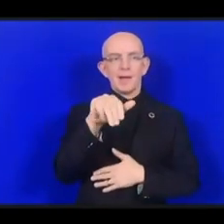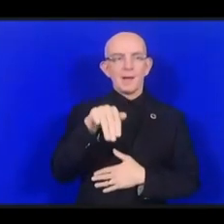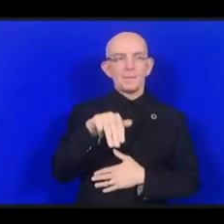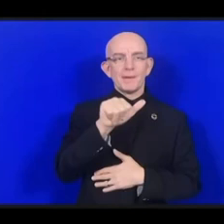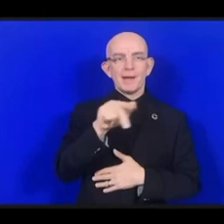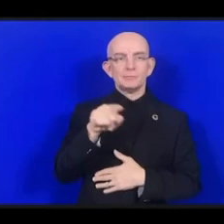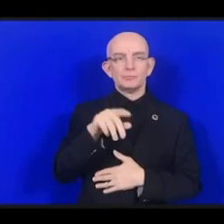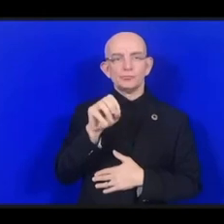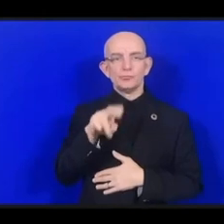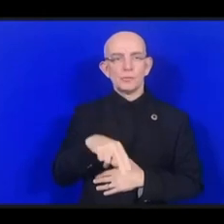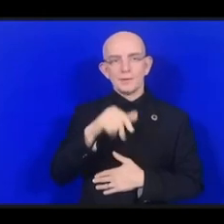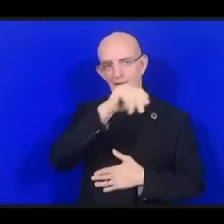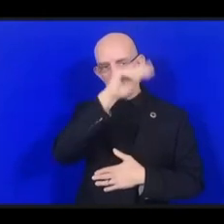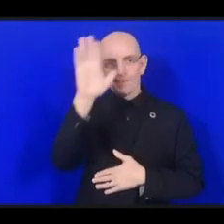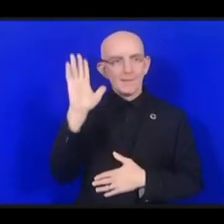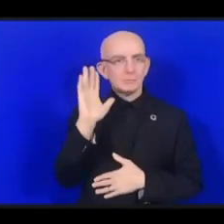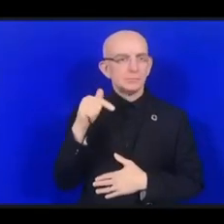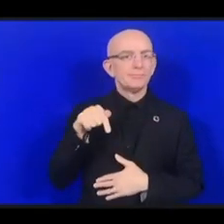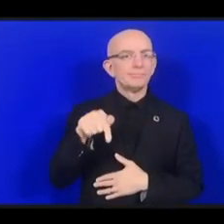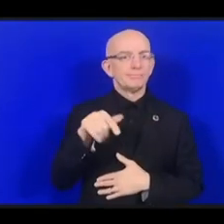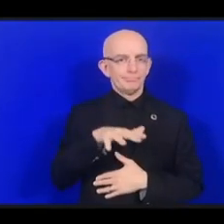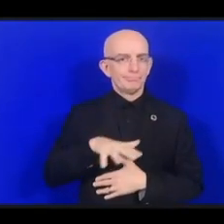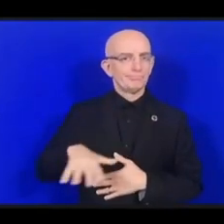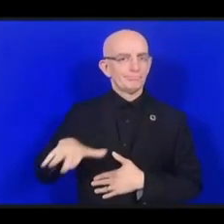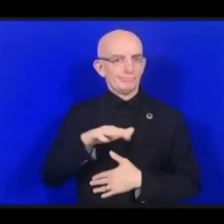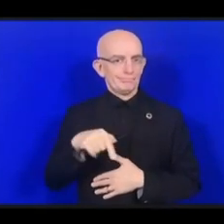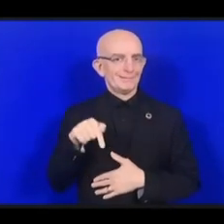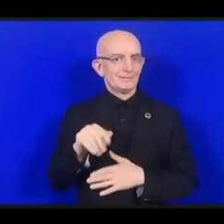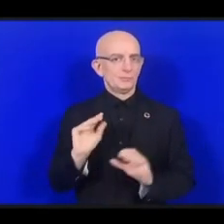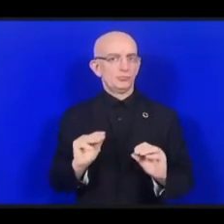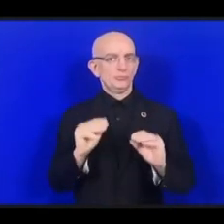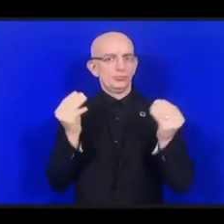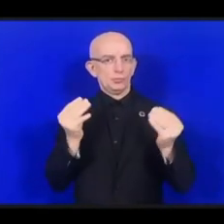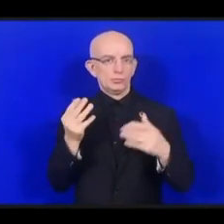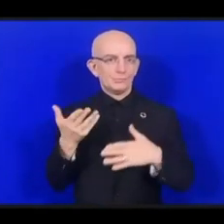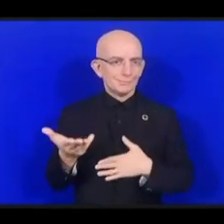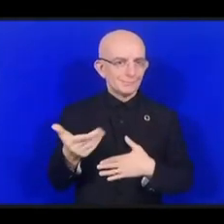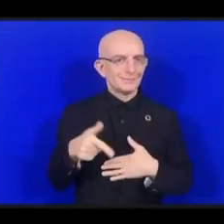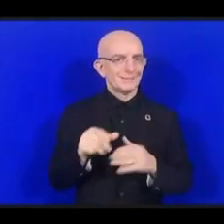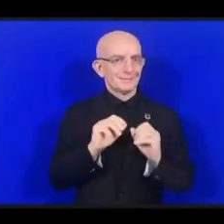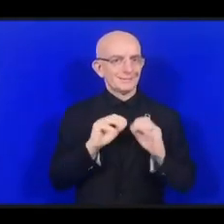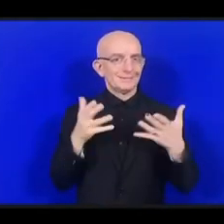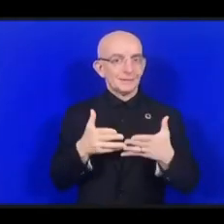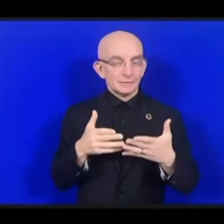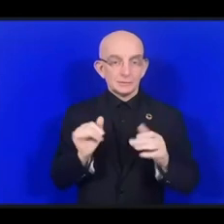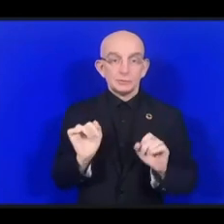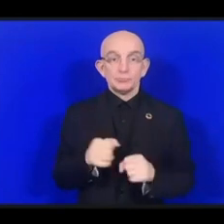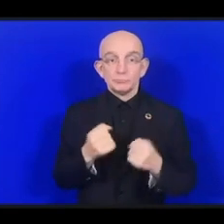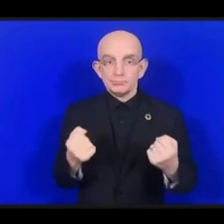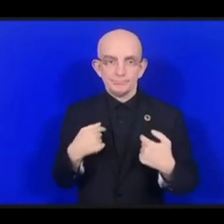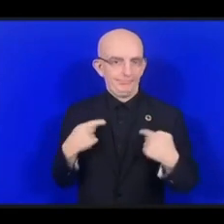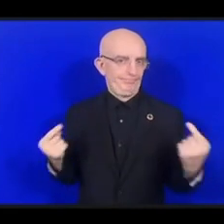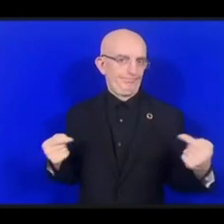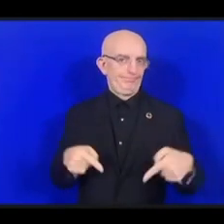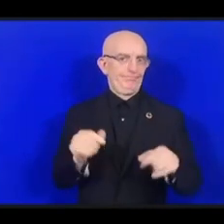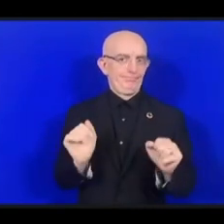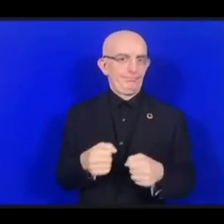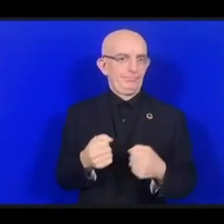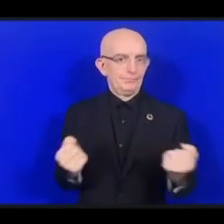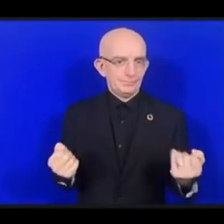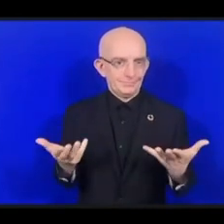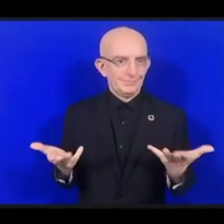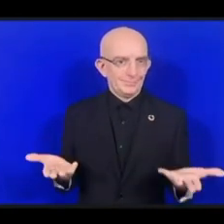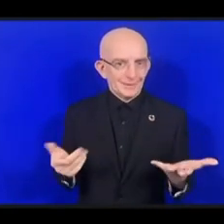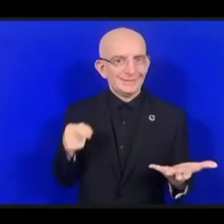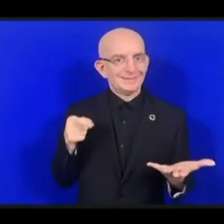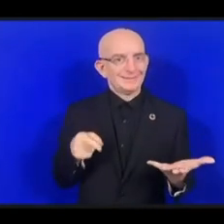всяких сомнений я хочу сказать, что без их поддержки я не смогла бы посетить этот форум, принять в